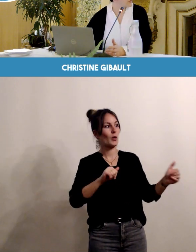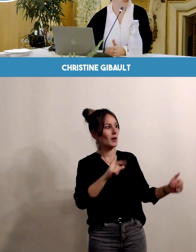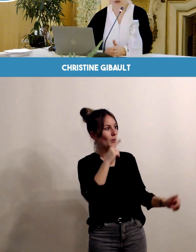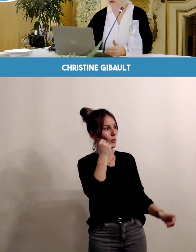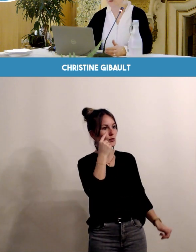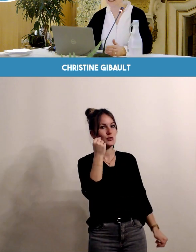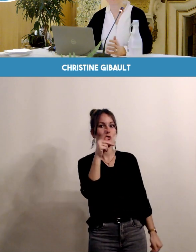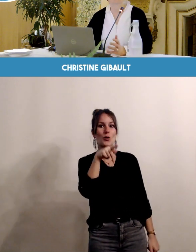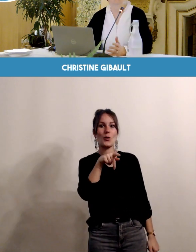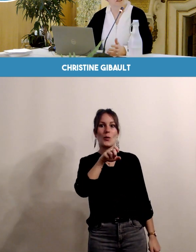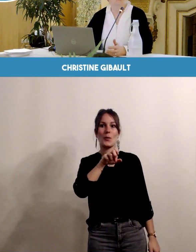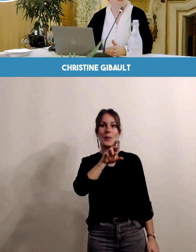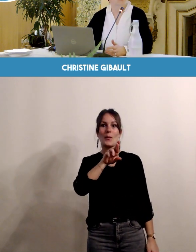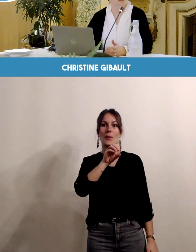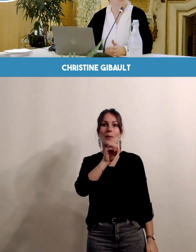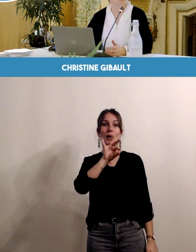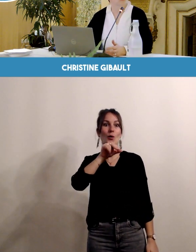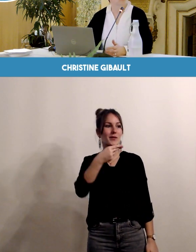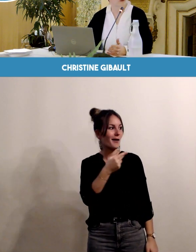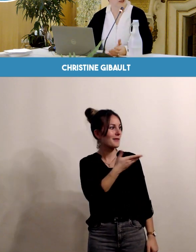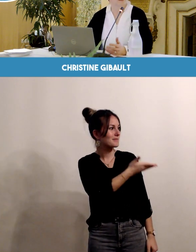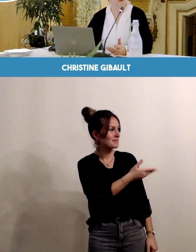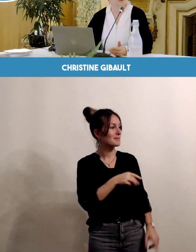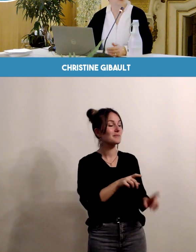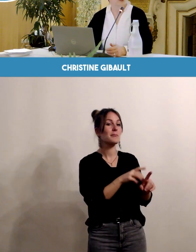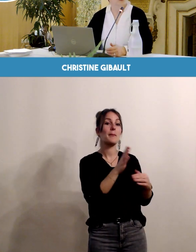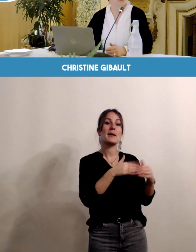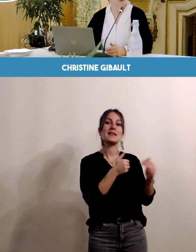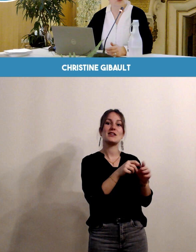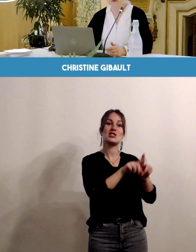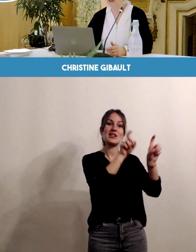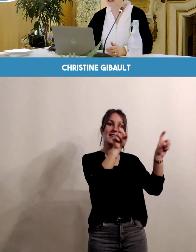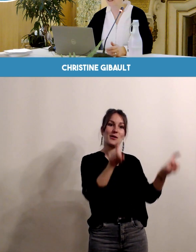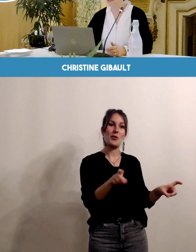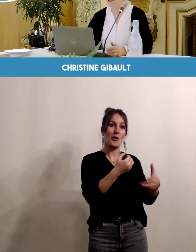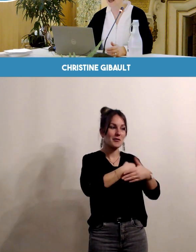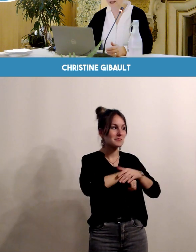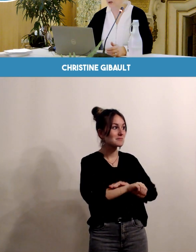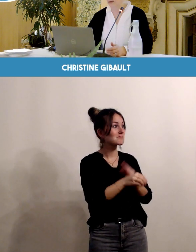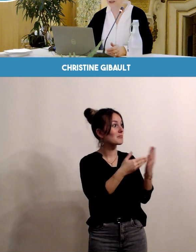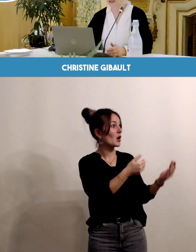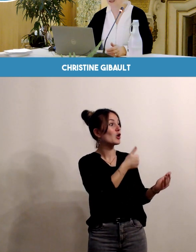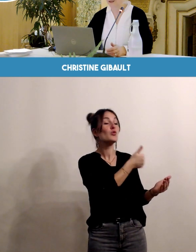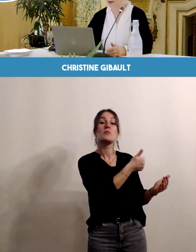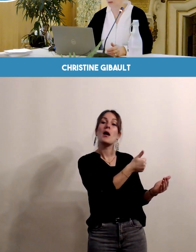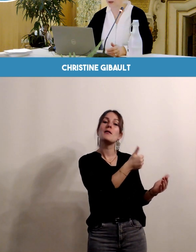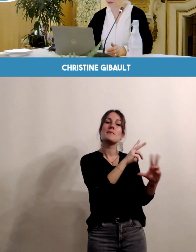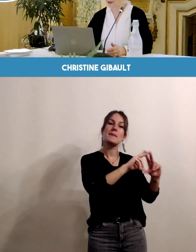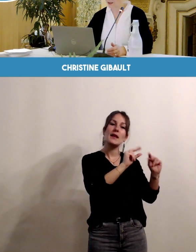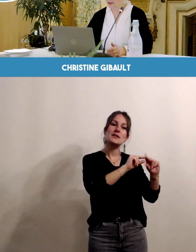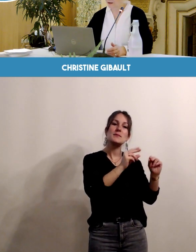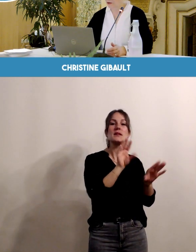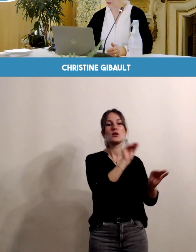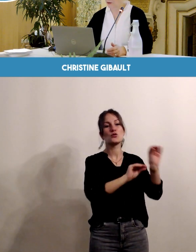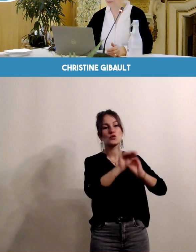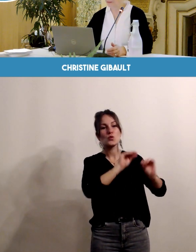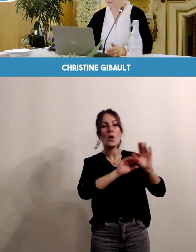Mérotin, gynécologue obstétricien qui va vous parler de ce suivi et de la gradation des soins